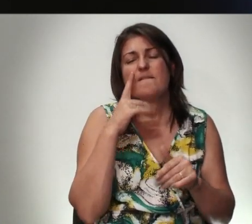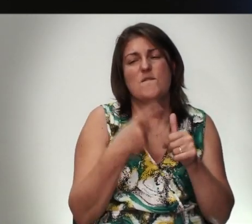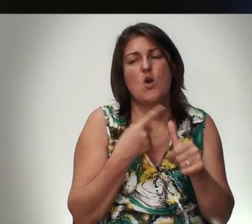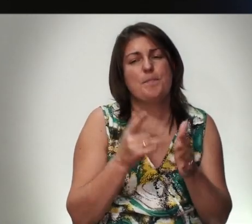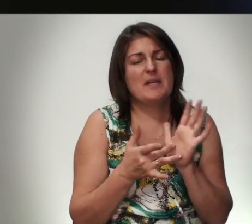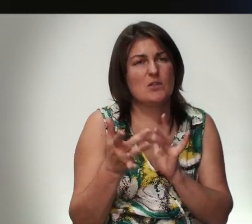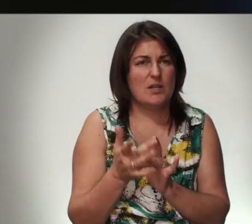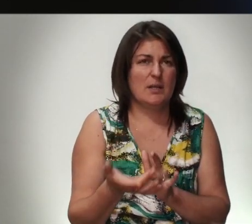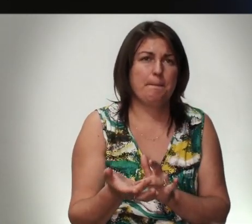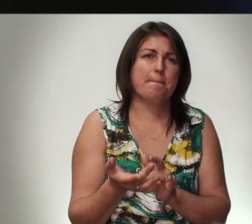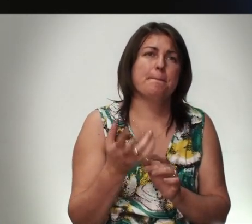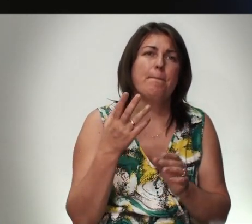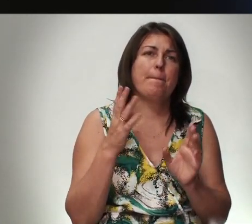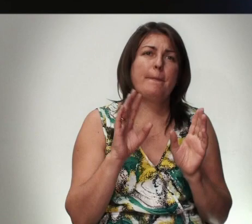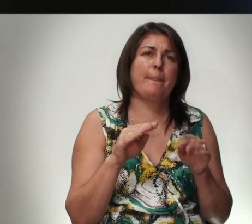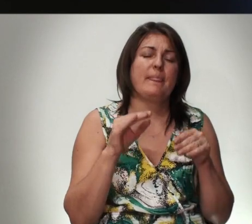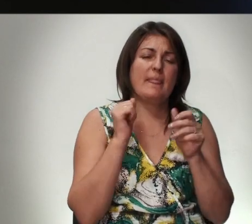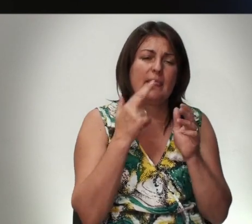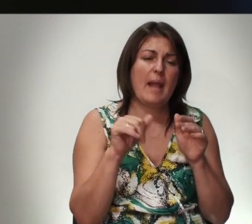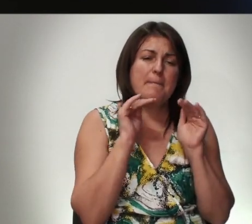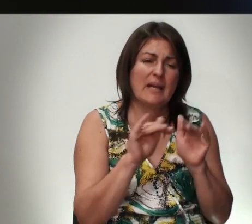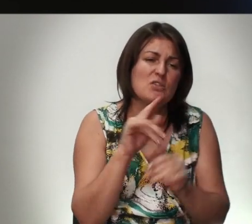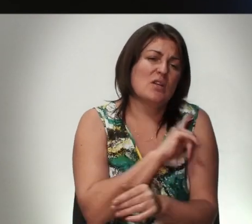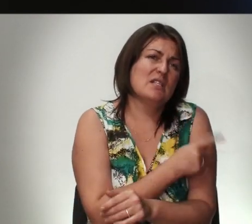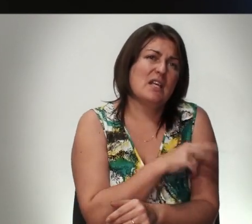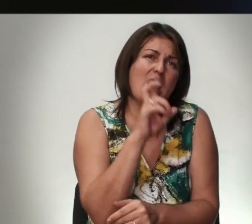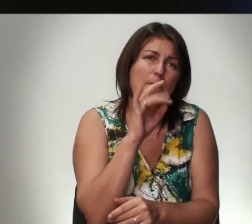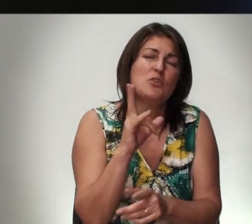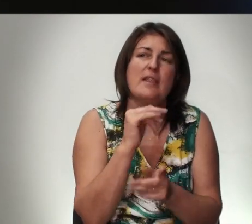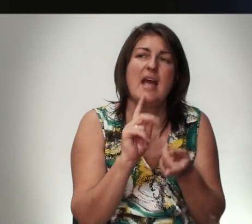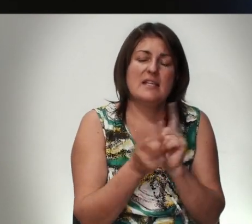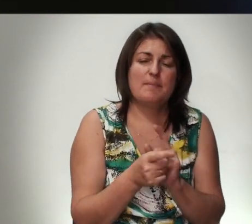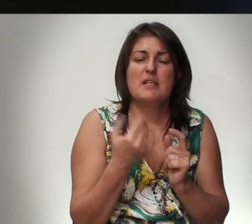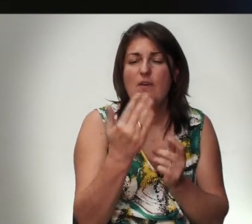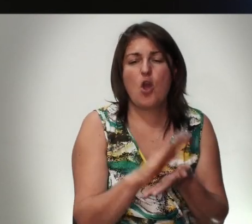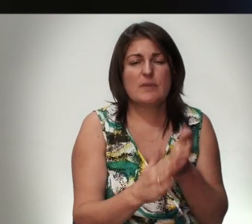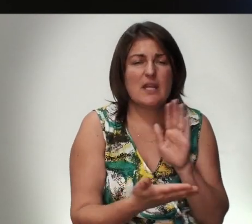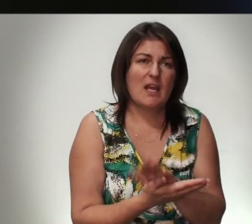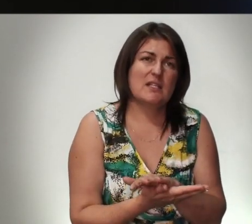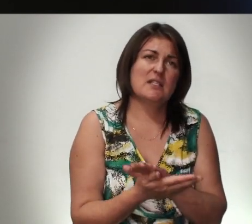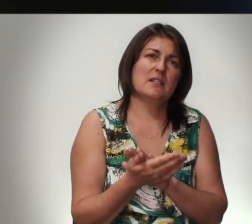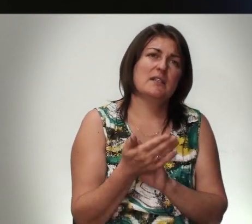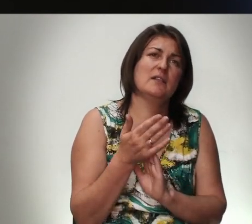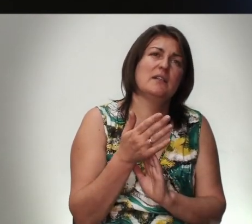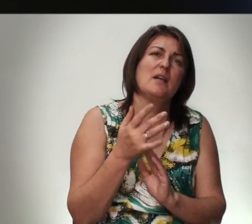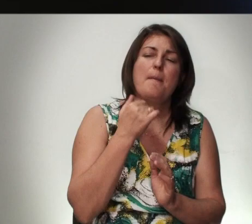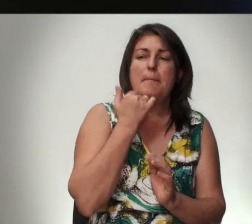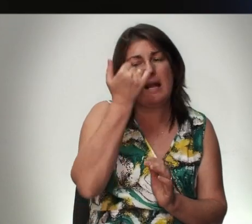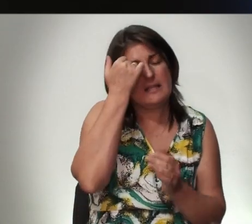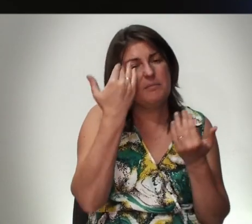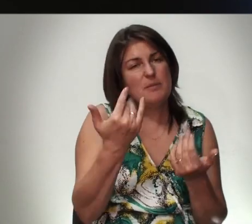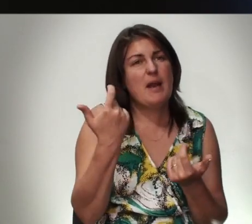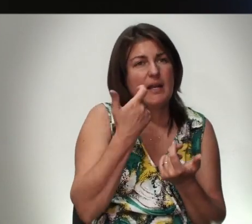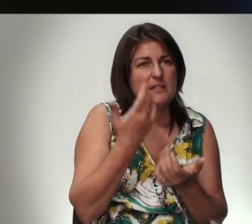имя Иисуса Христа Да Прикоснется Сила Божия И Да Изменит Твои Обстоятельства Благодарим Тебя